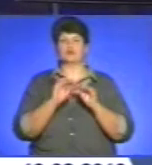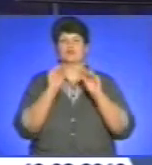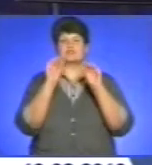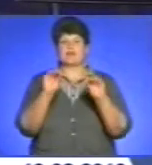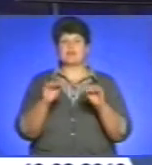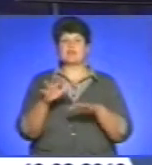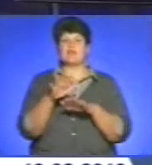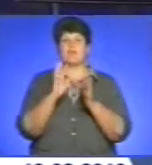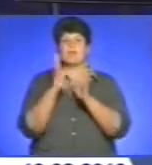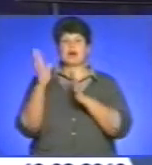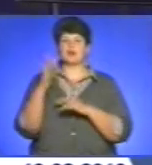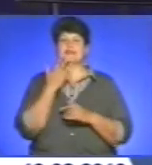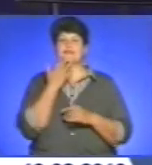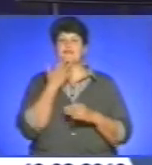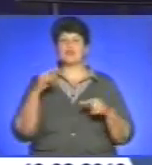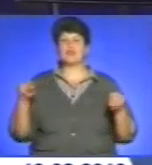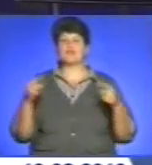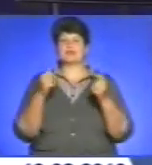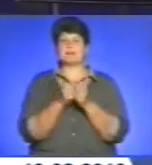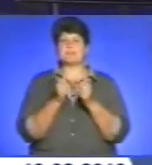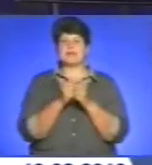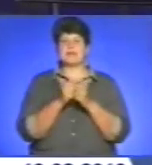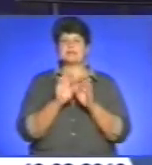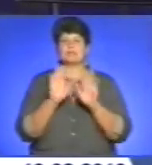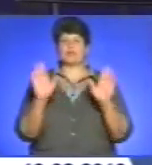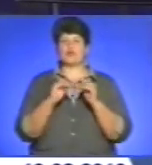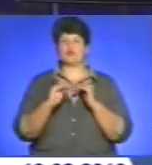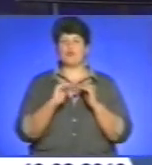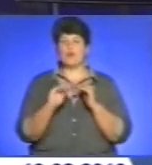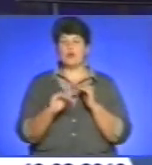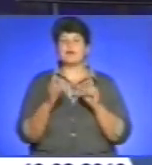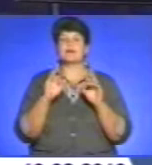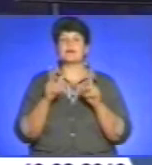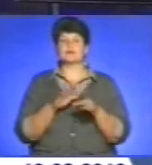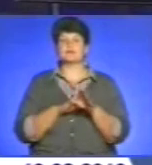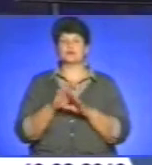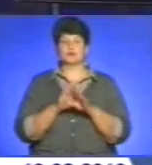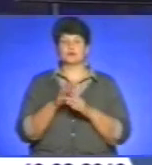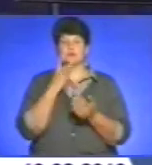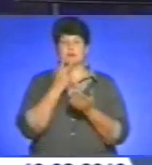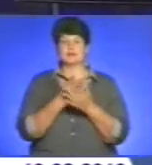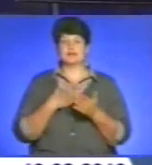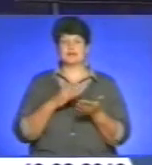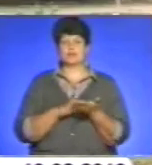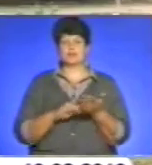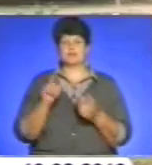у парку національного відродження біля співочого поля. Як реалізовують задумане, бачили наші кореспонденти.